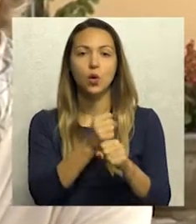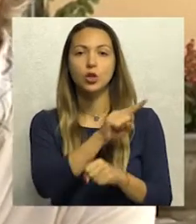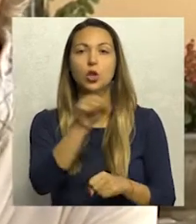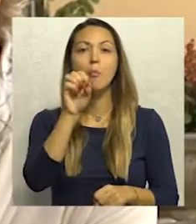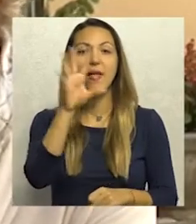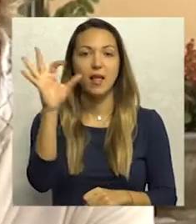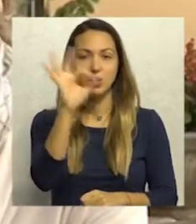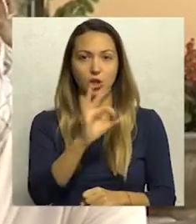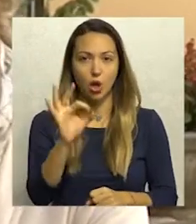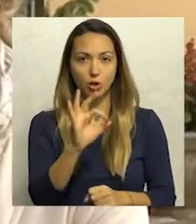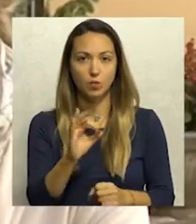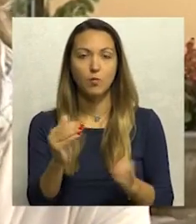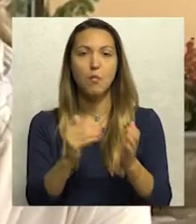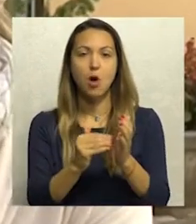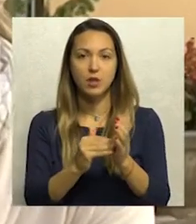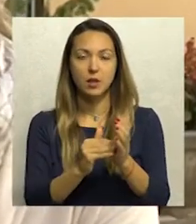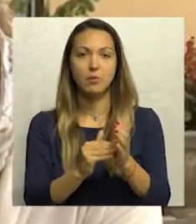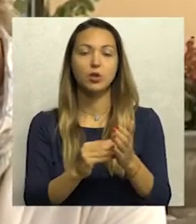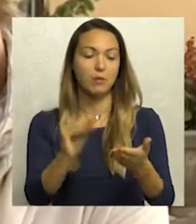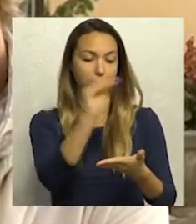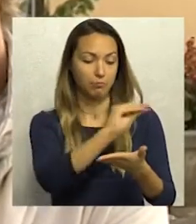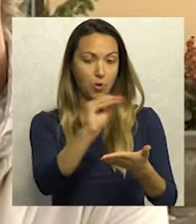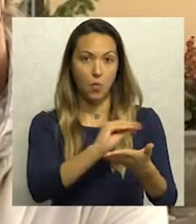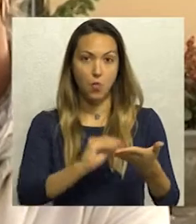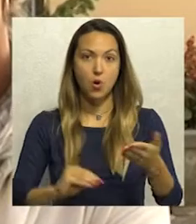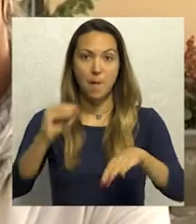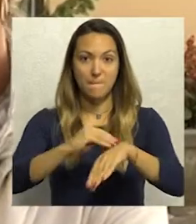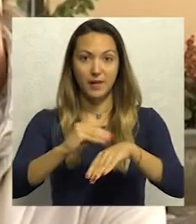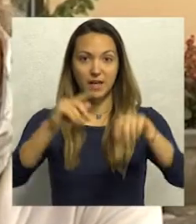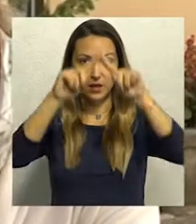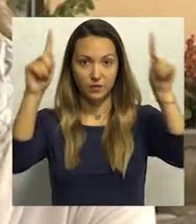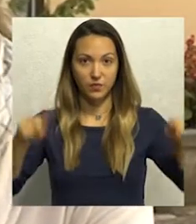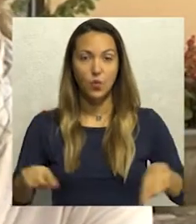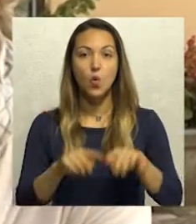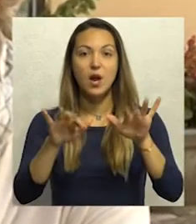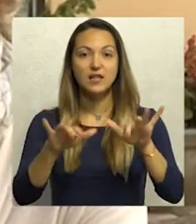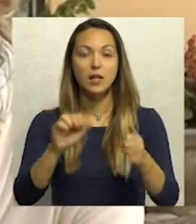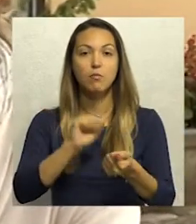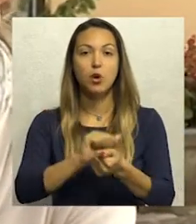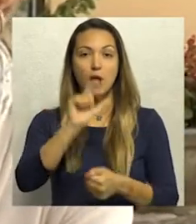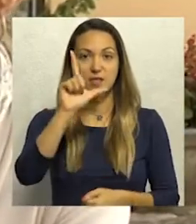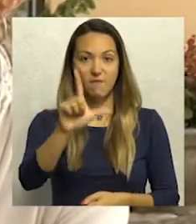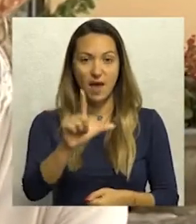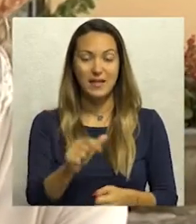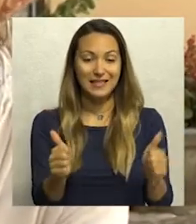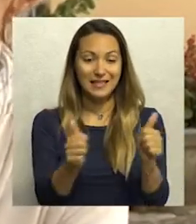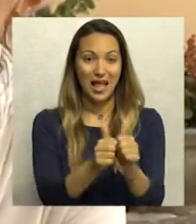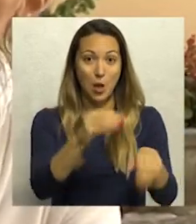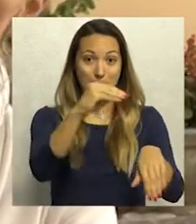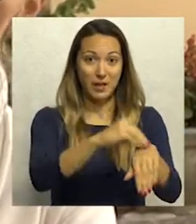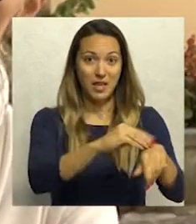Potrebno je da popune prijevu koja je u kancelariji, broj 2 u prijemnoj kancelariji. Uz tu prijevu